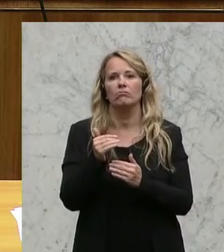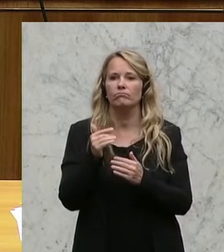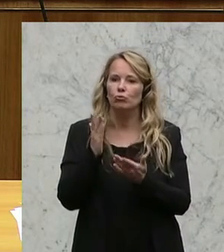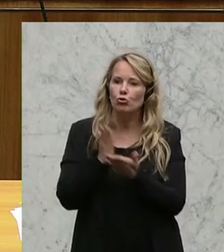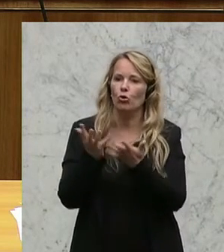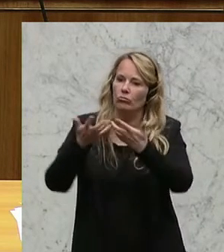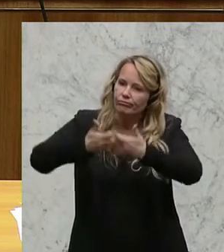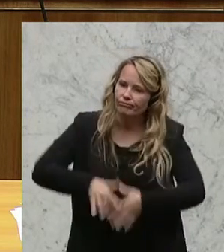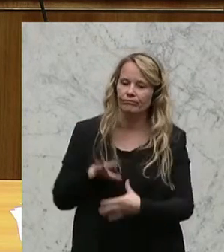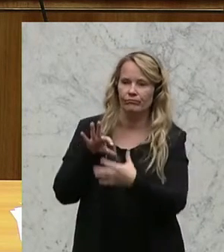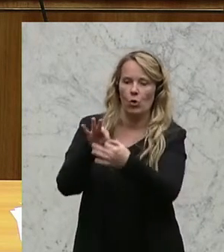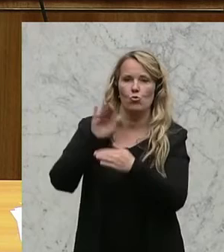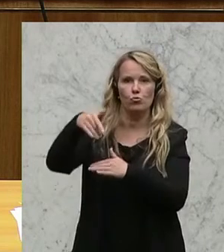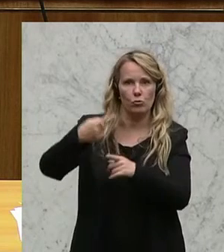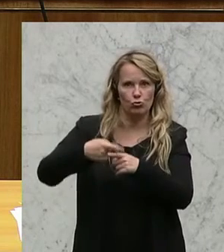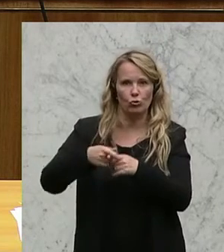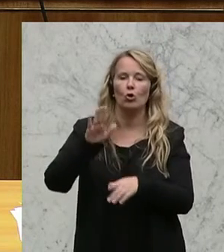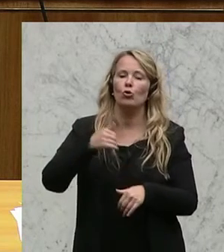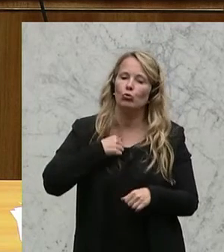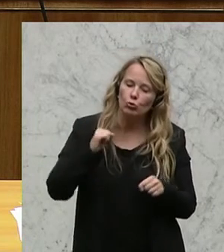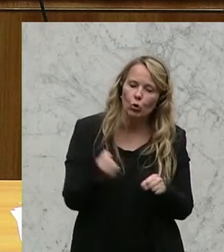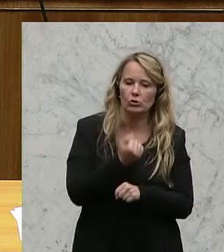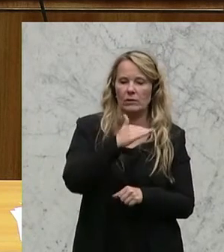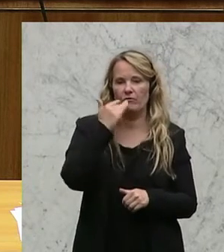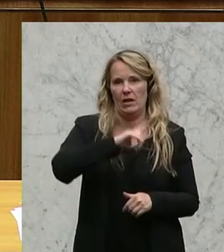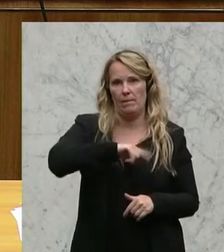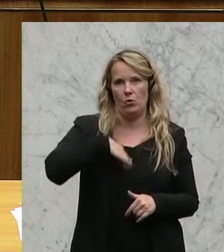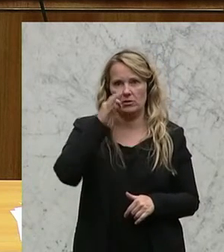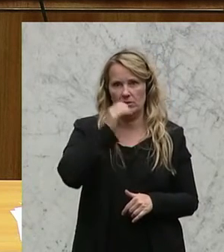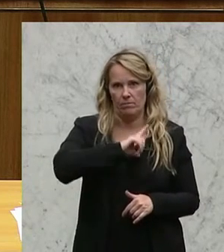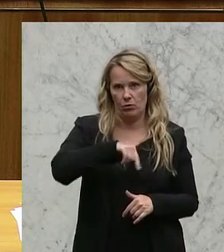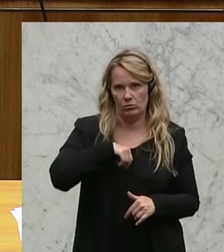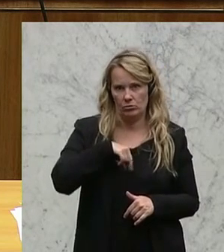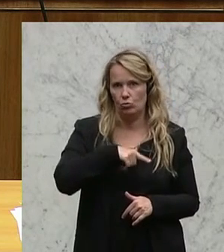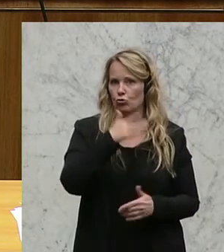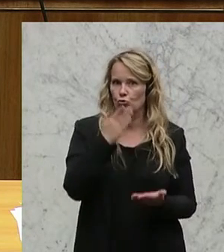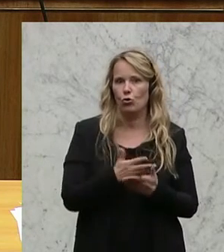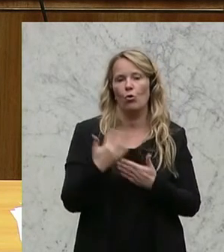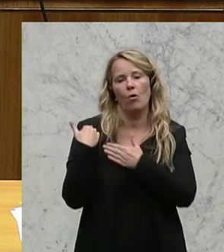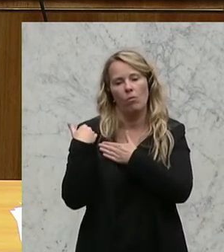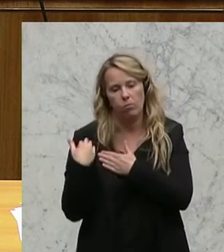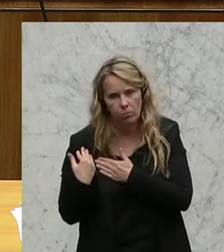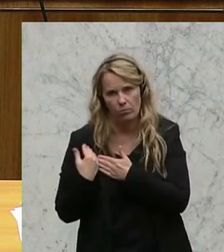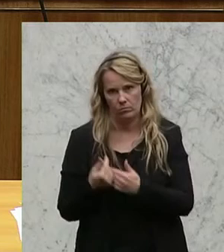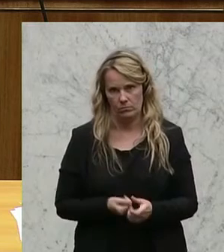anfielen und trotzdem viele Polizistinnen und Polizisten über die Maßen belastet wurden.